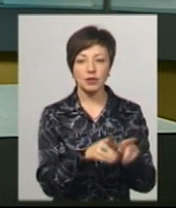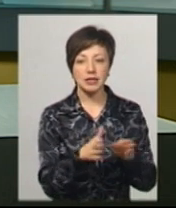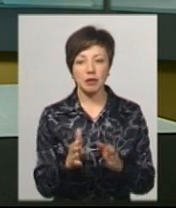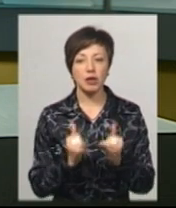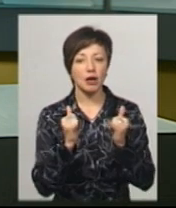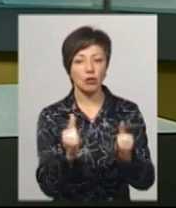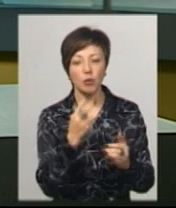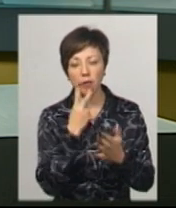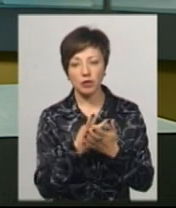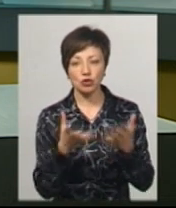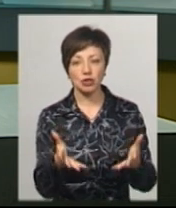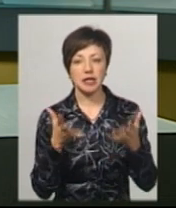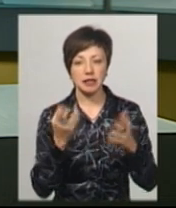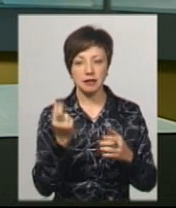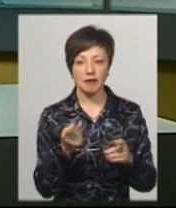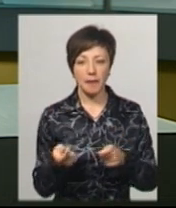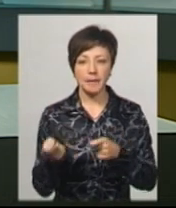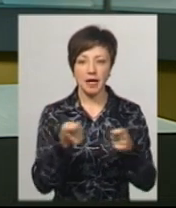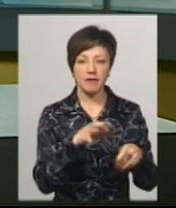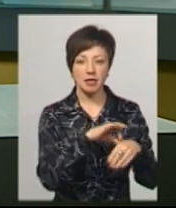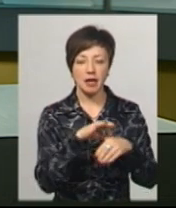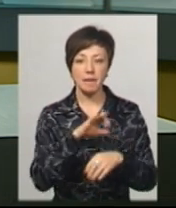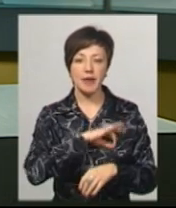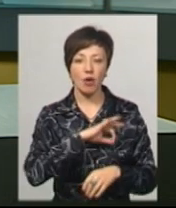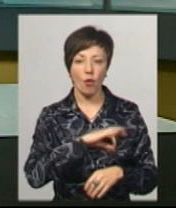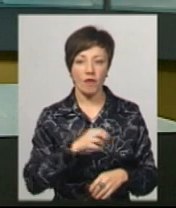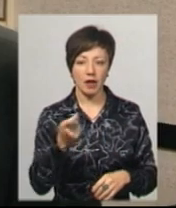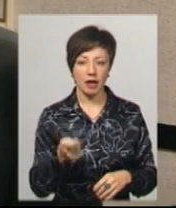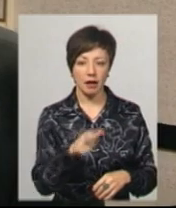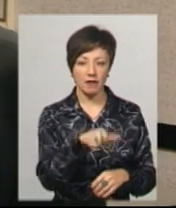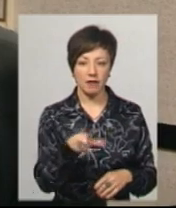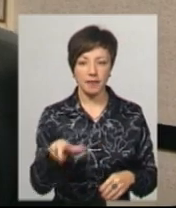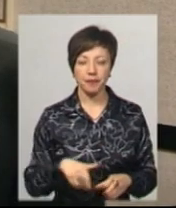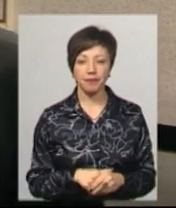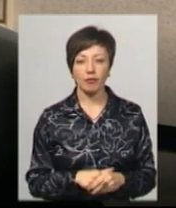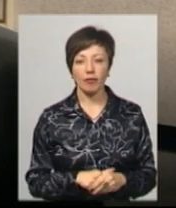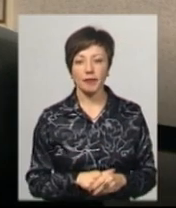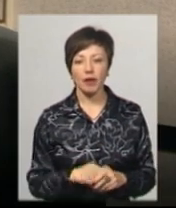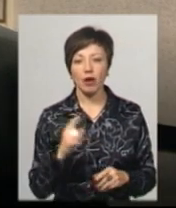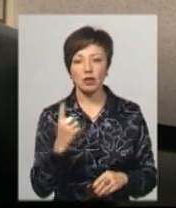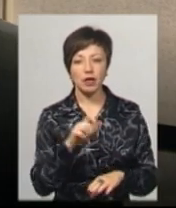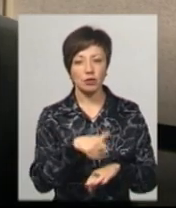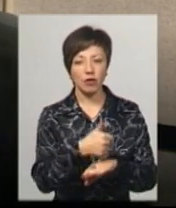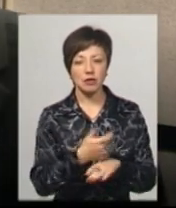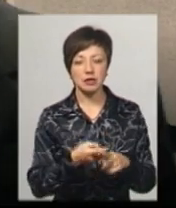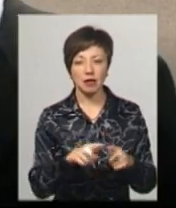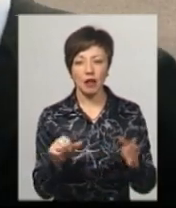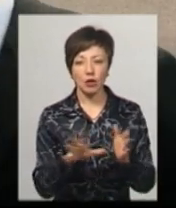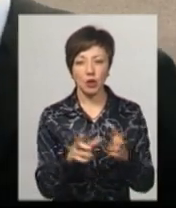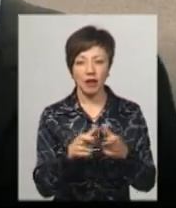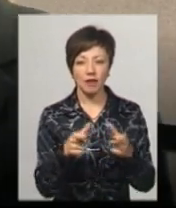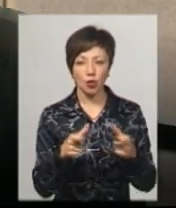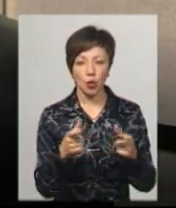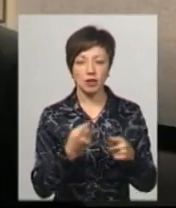того, аби бачити чіткі цифри перевезень пільговиків. Одне з найголовніших – це електронний квиток,